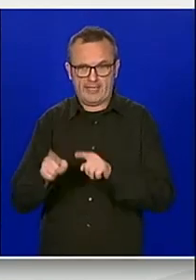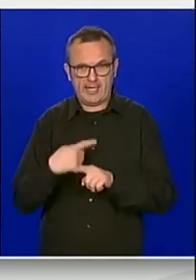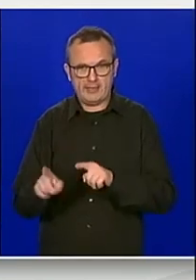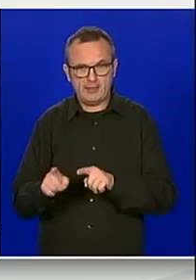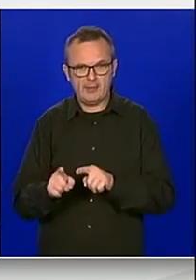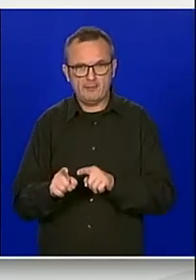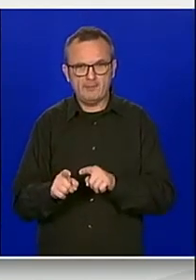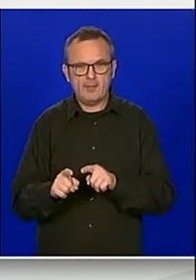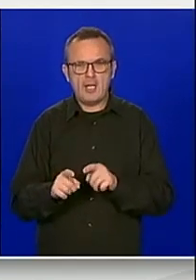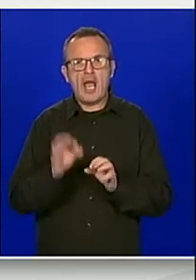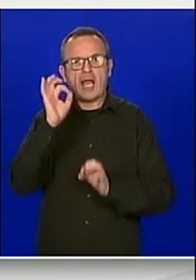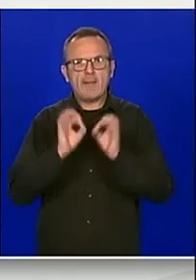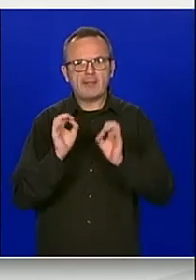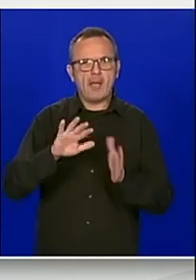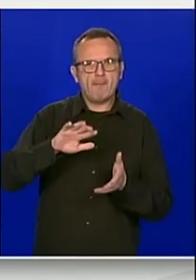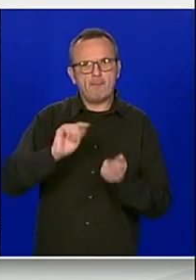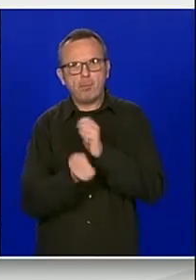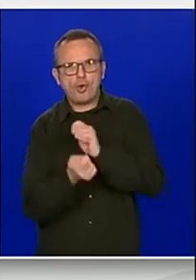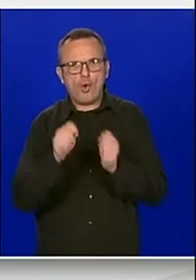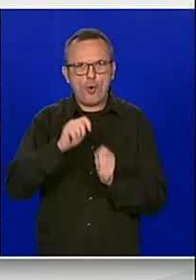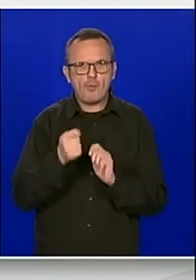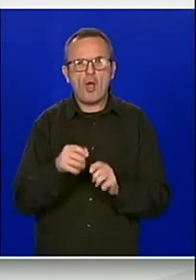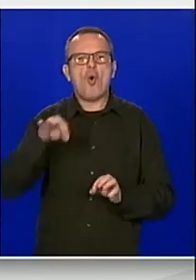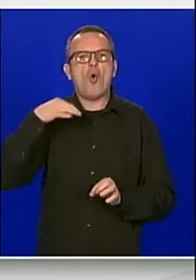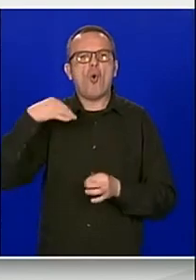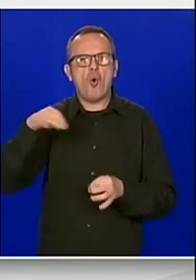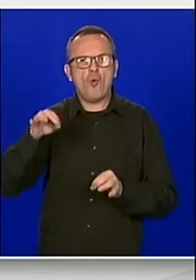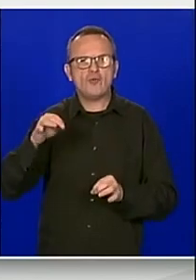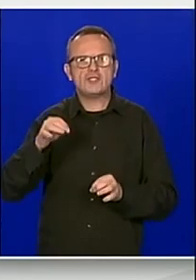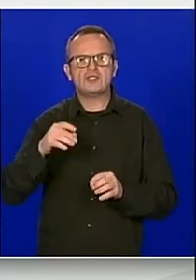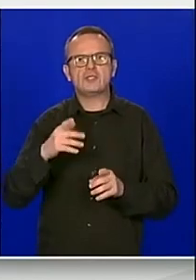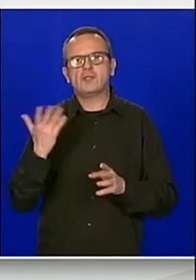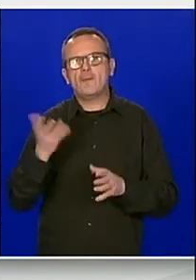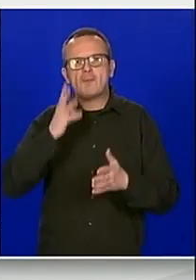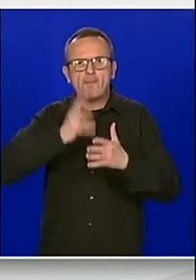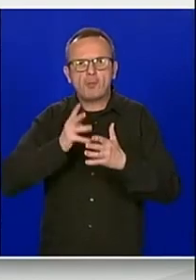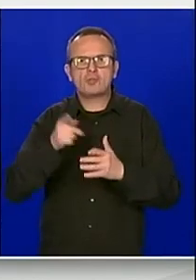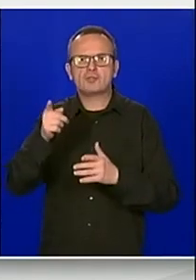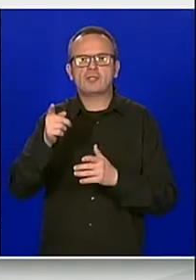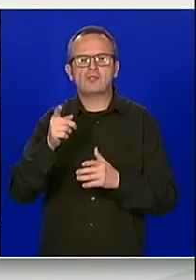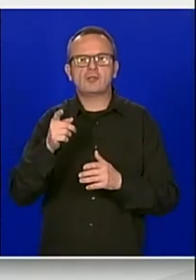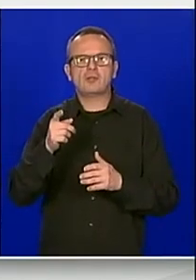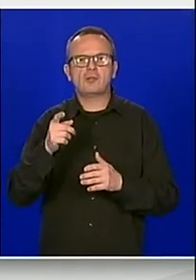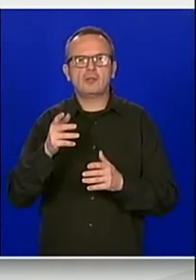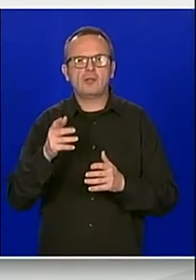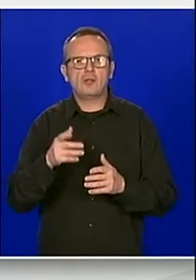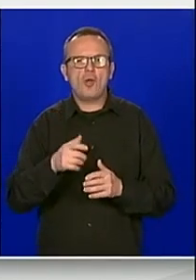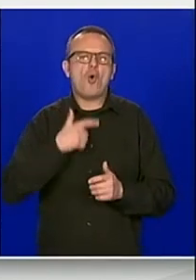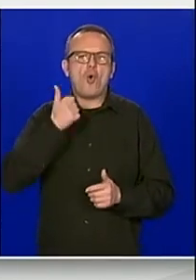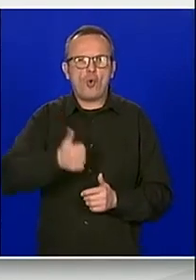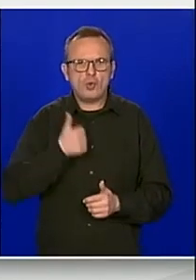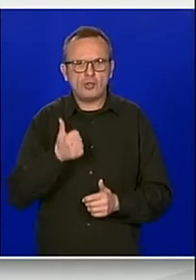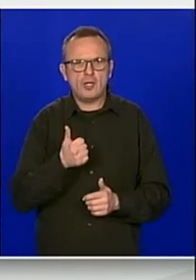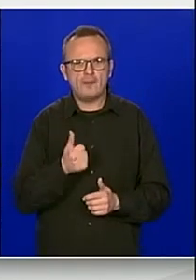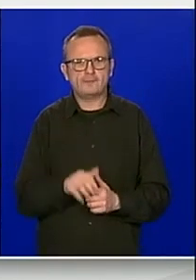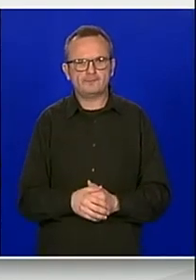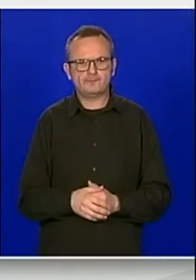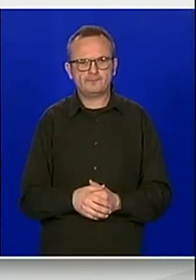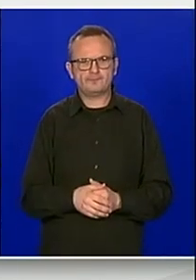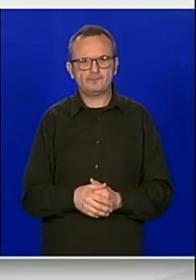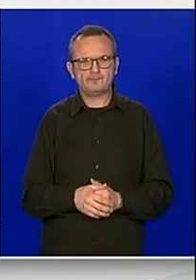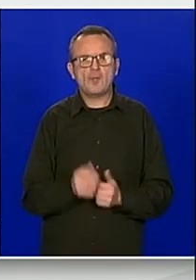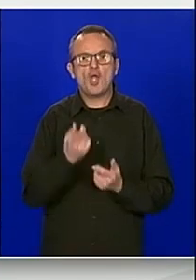promjenjiva kamatna stopa, vezana za trezorski zapis ministarstva financija na 91 dan, uvećana za maržu od 1,20%.